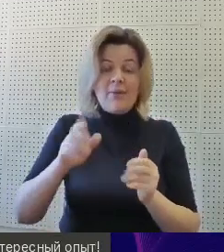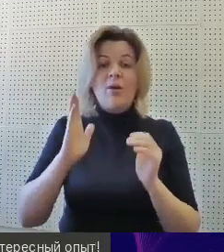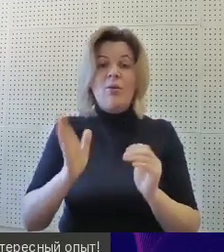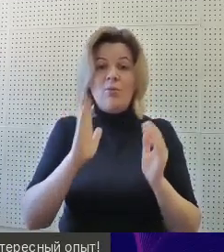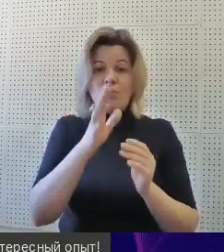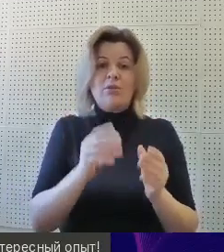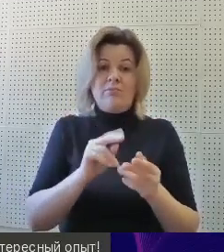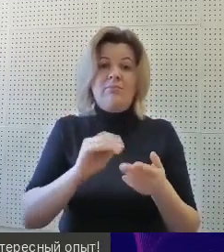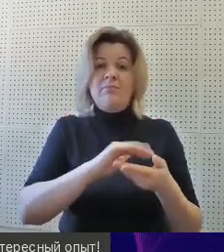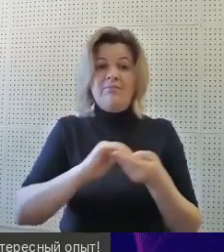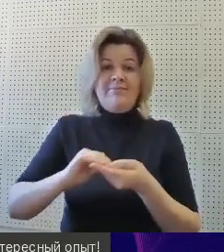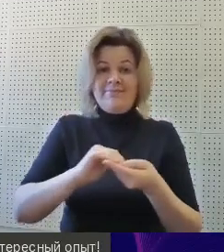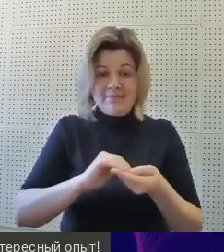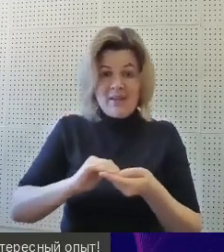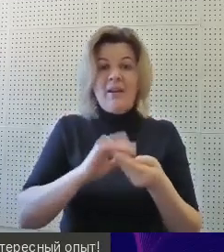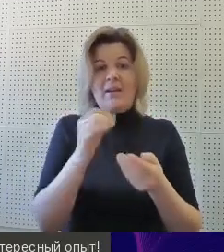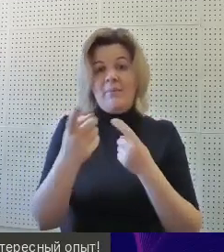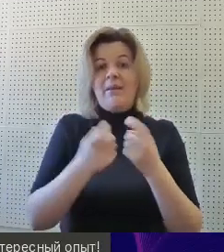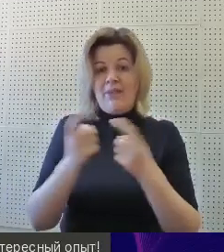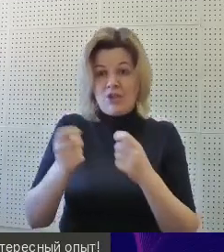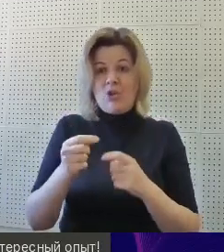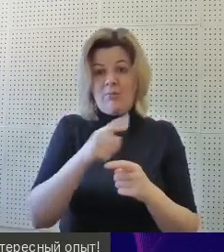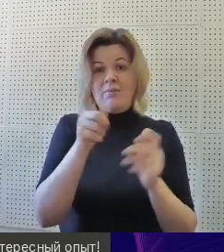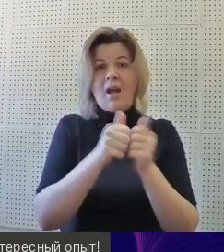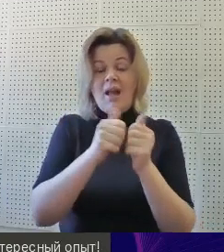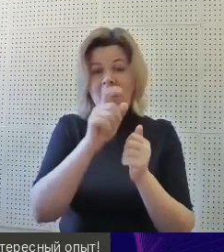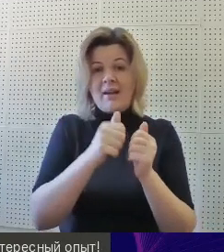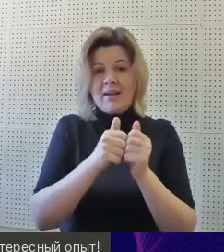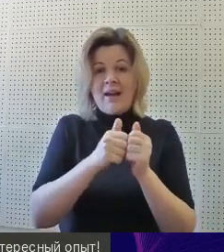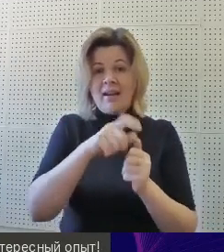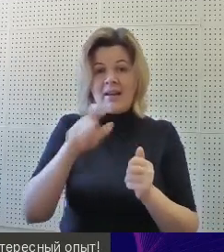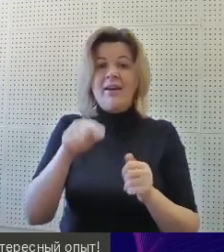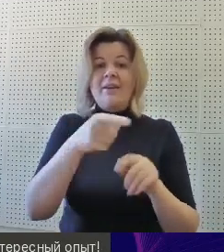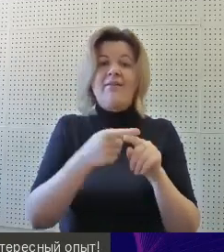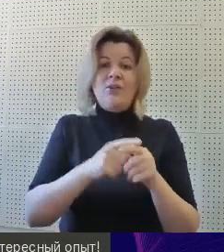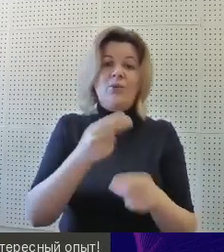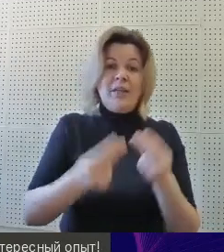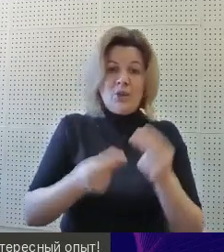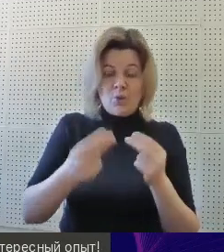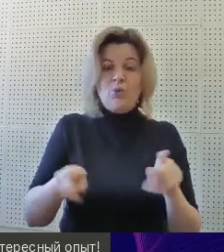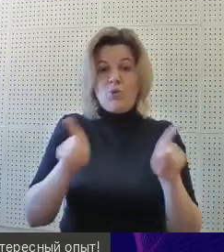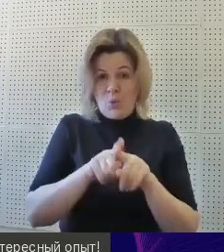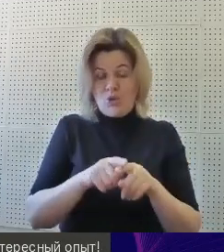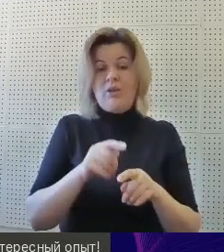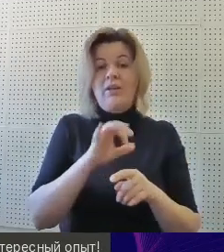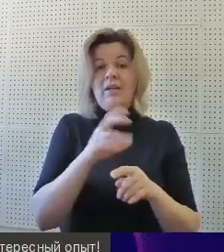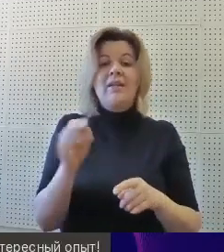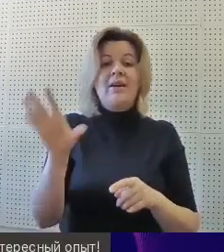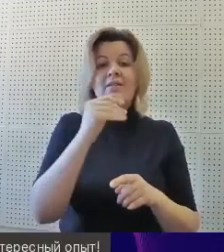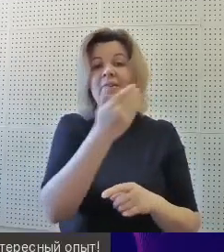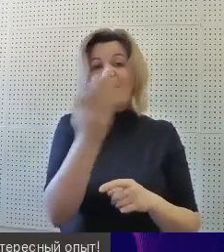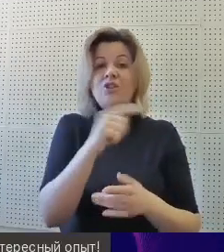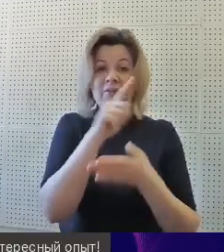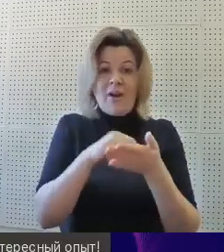привлечем их в данные сетевые проекты, в игру тоже. И, соответственно, все вопросы я отвечу по электронной почте.